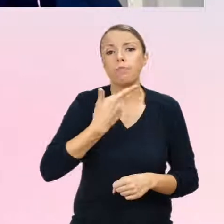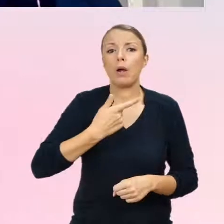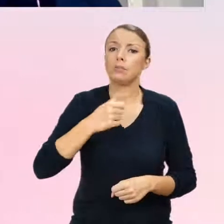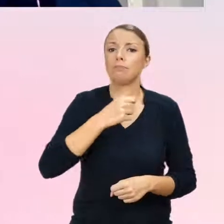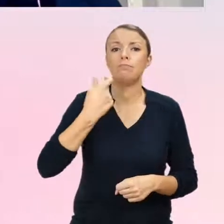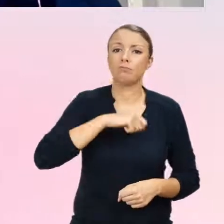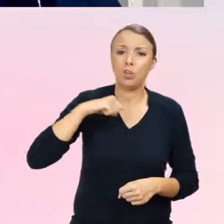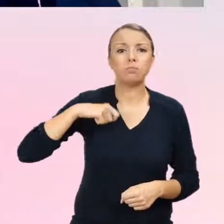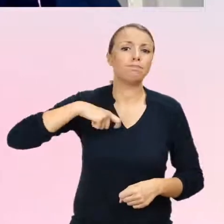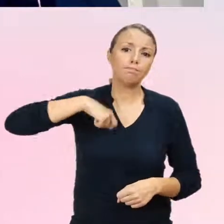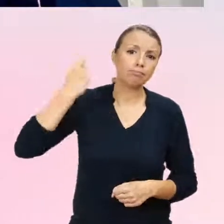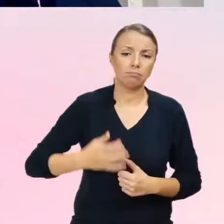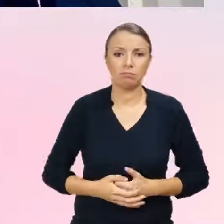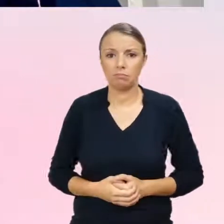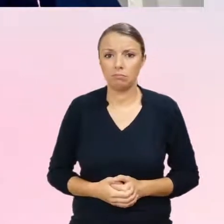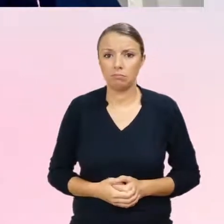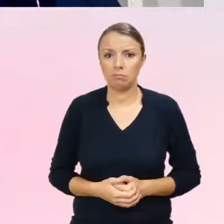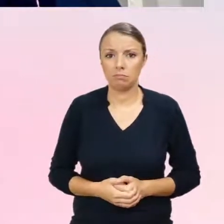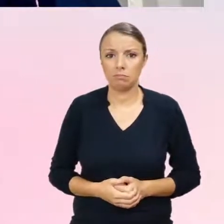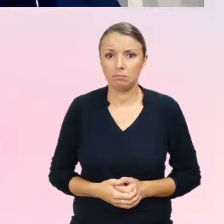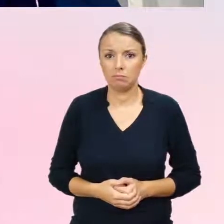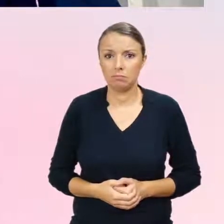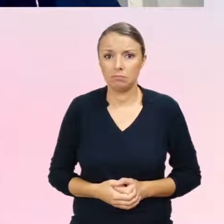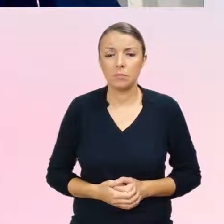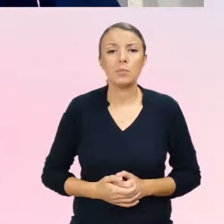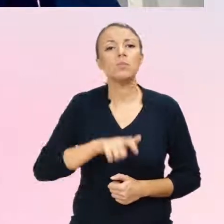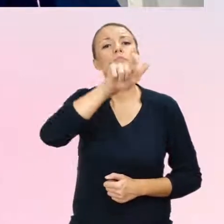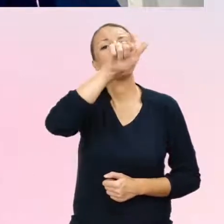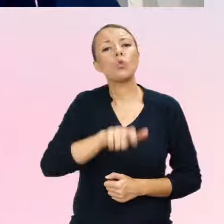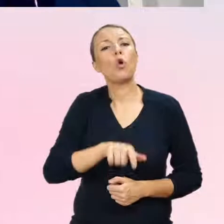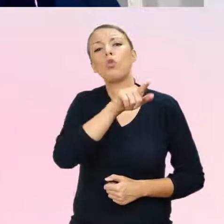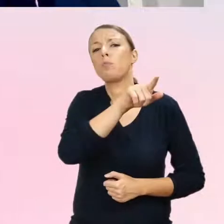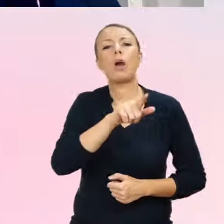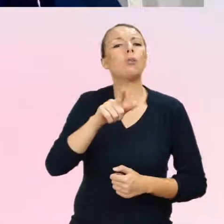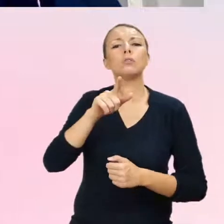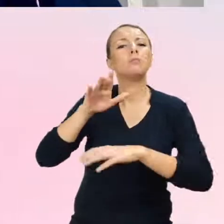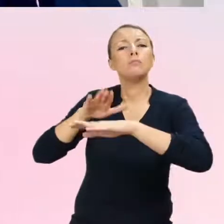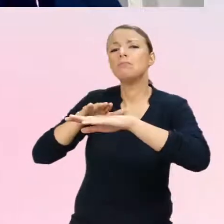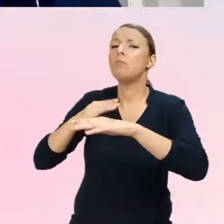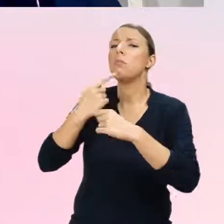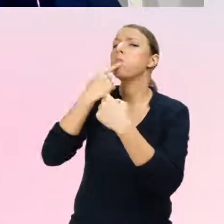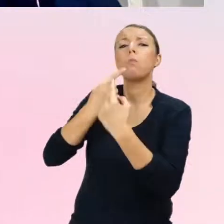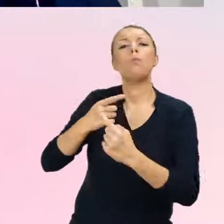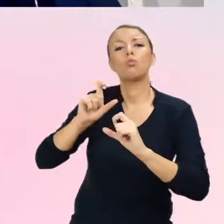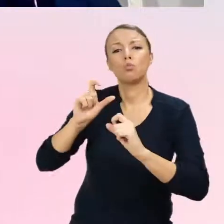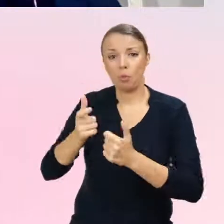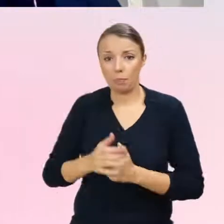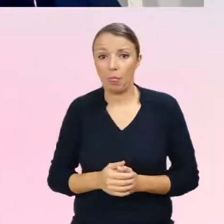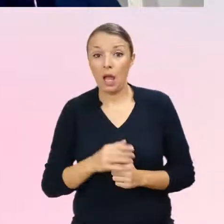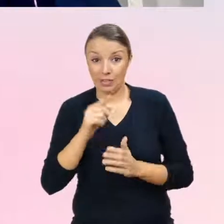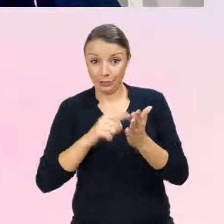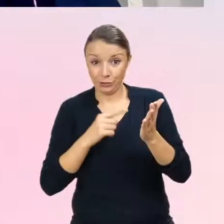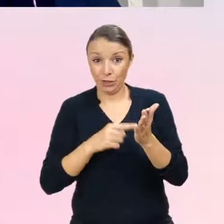Co zgłaszają takie osoby? Co najczęściej współwystępuje? Osoby takie,